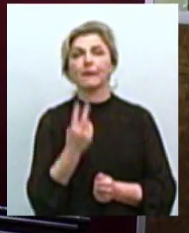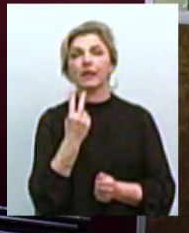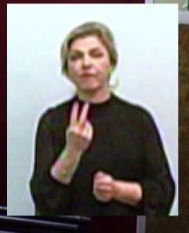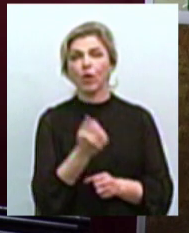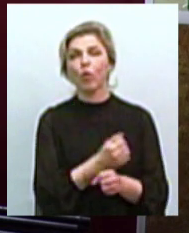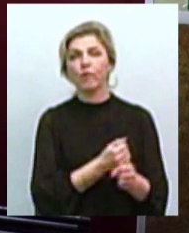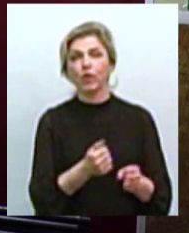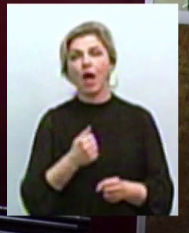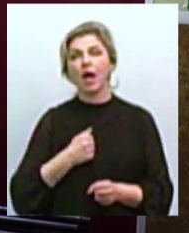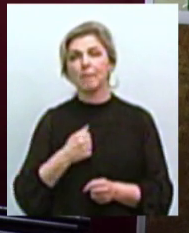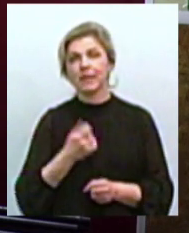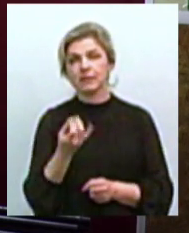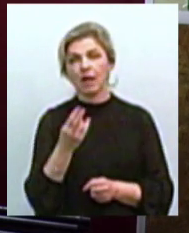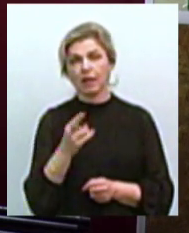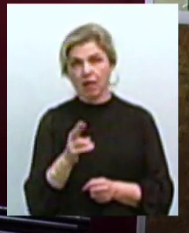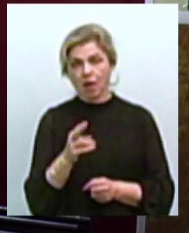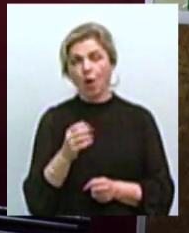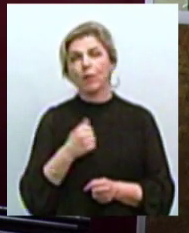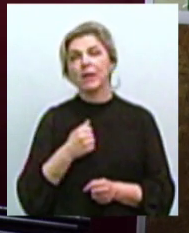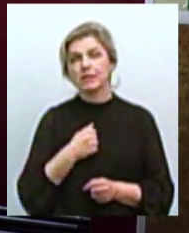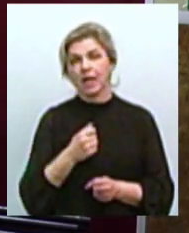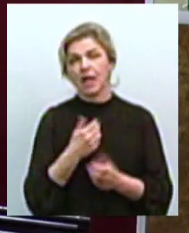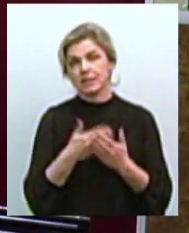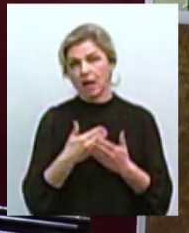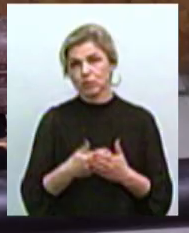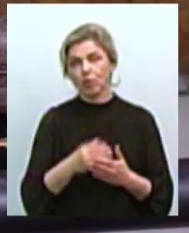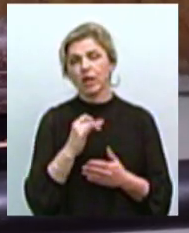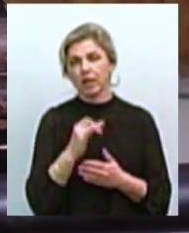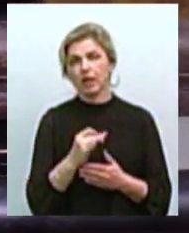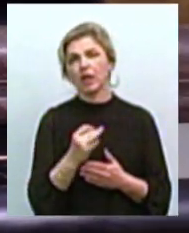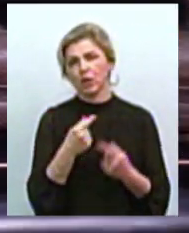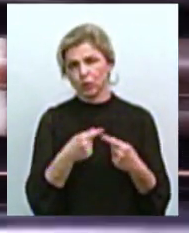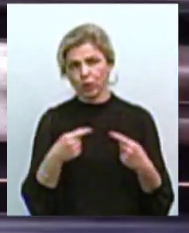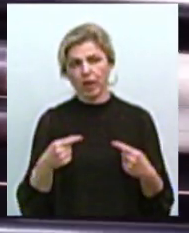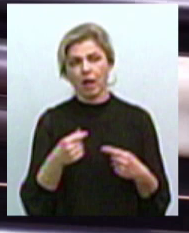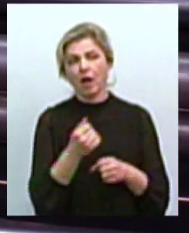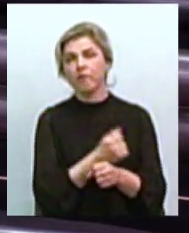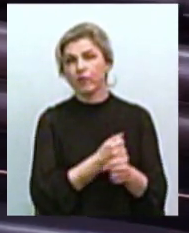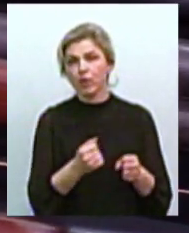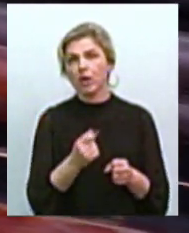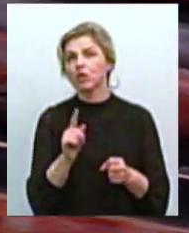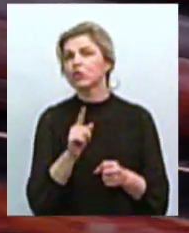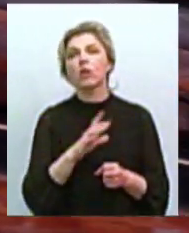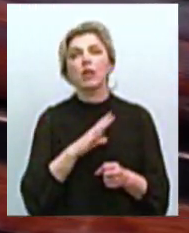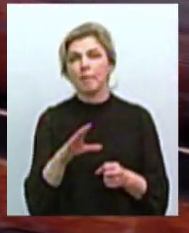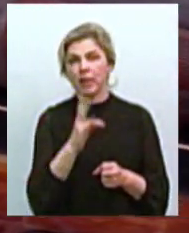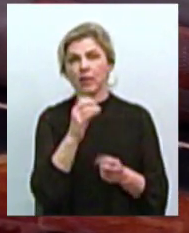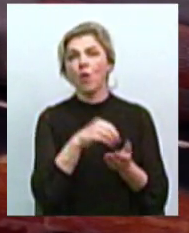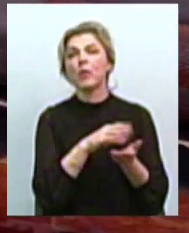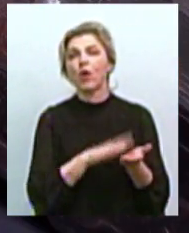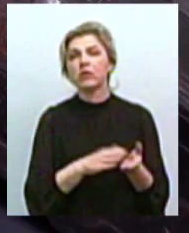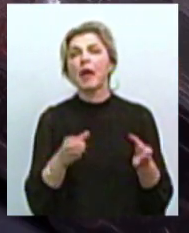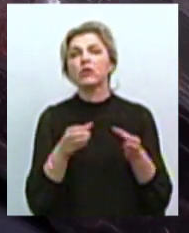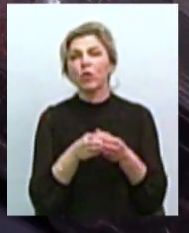зброї армійського зразка та близько 50-й з гладкоствольної зброї, яка також не перебувала на обліку в підрозділах